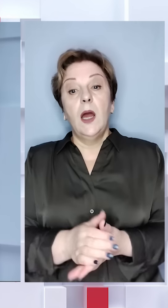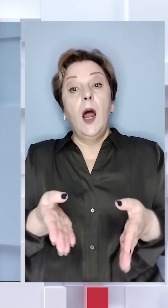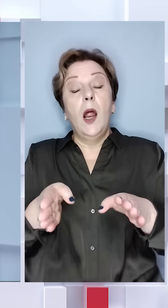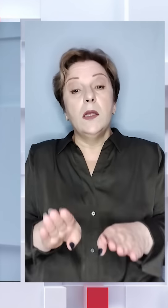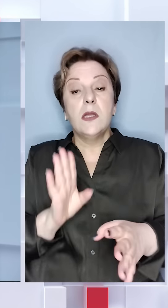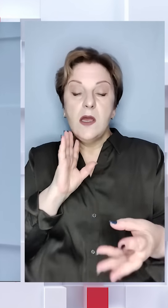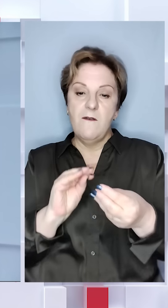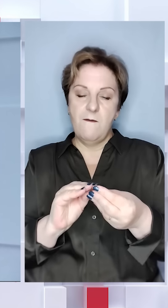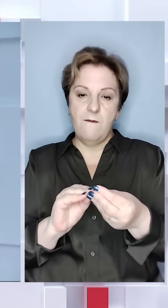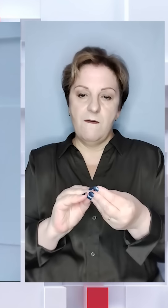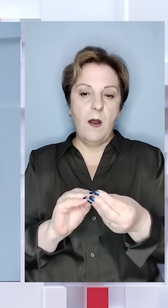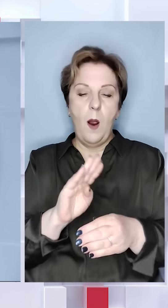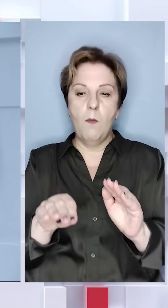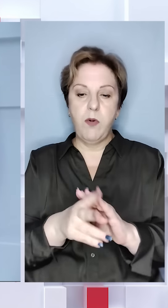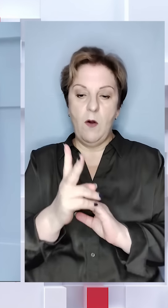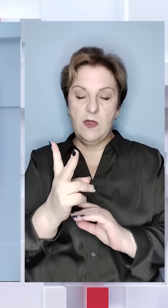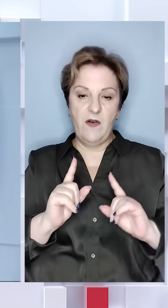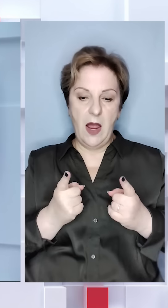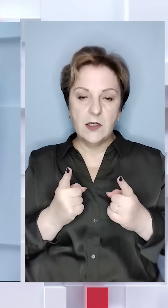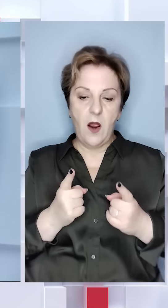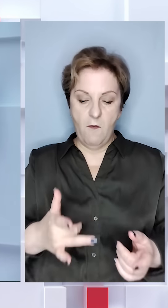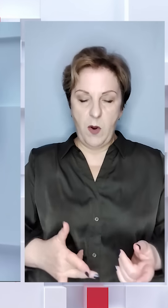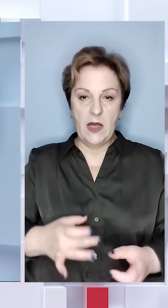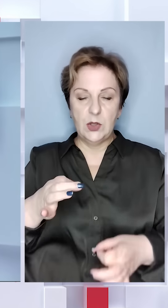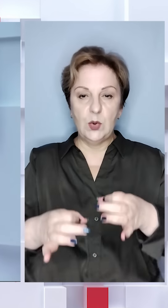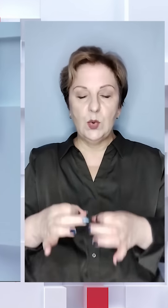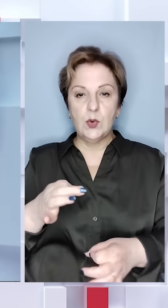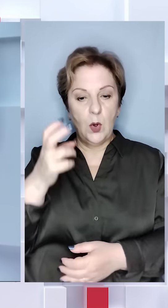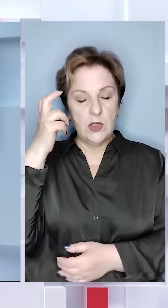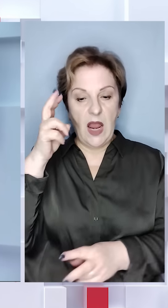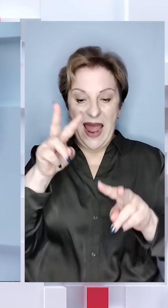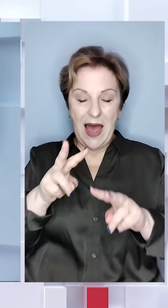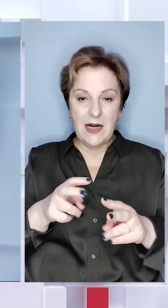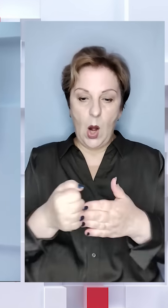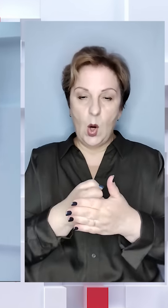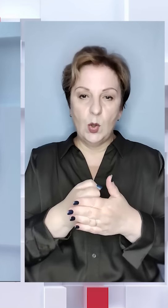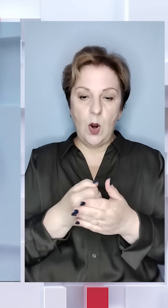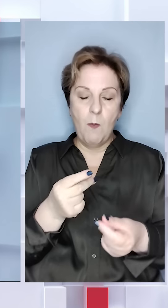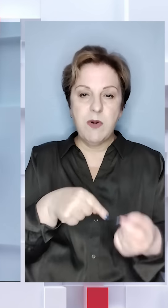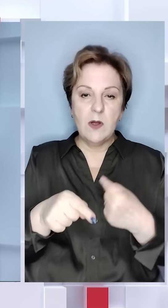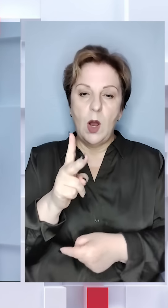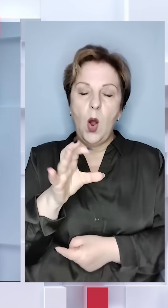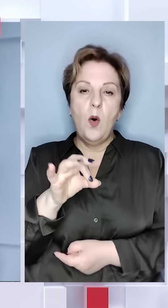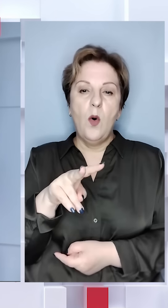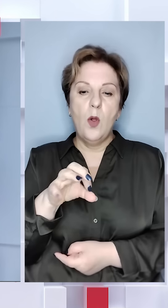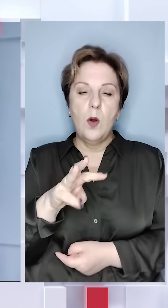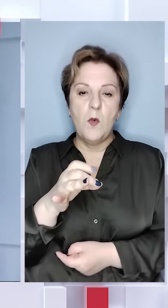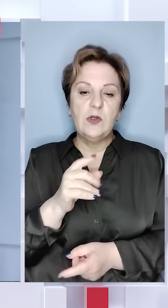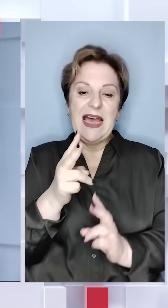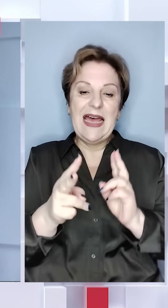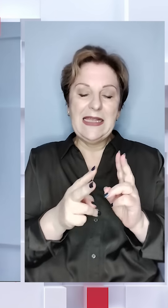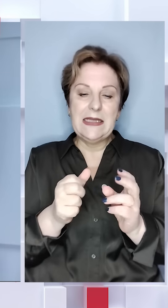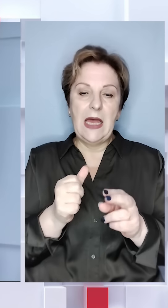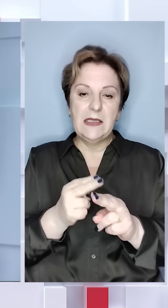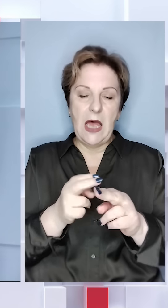Залишиться і надалі одразу під двома арештами. Печерському суді столиці розглянули клопотання бізнесмена Ігоря Коломойського про